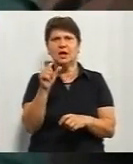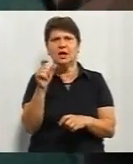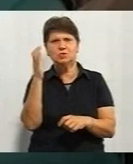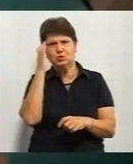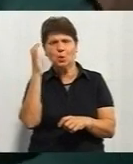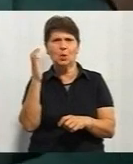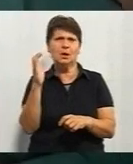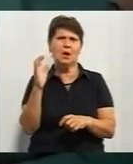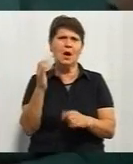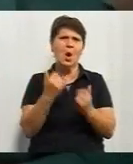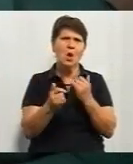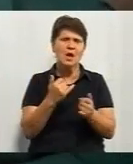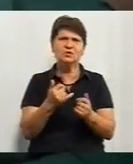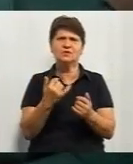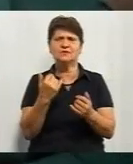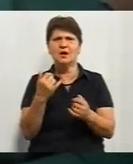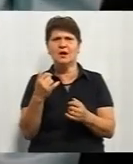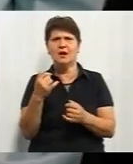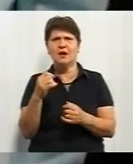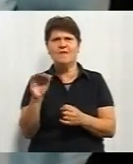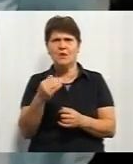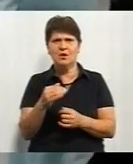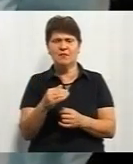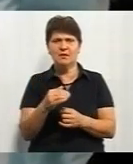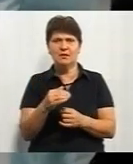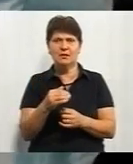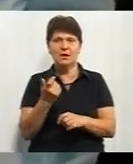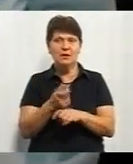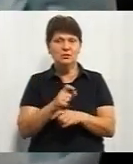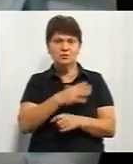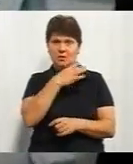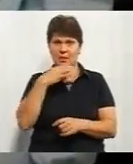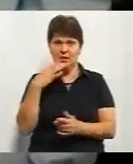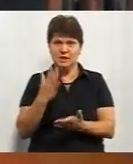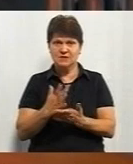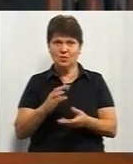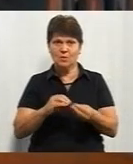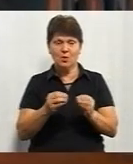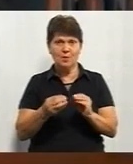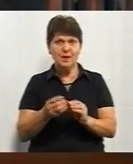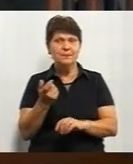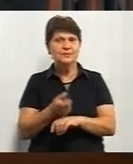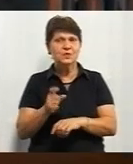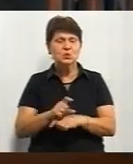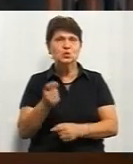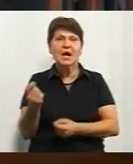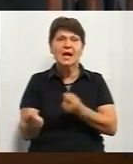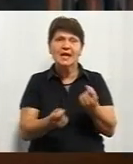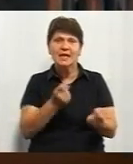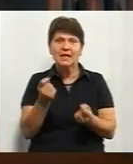фіолетовий. Як? З ліжка так не падають. Дуже багато існує проблем, які дуже так крительно